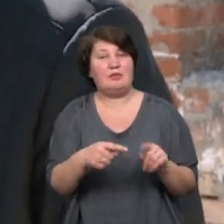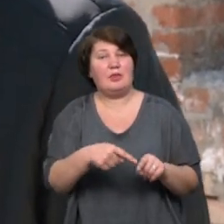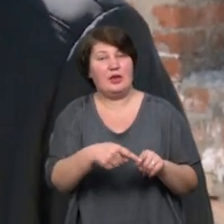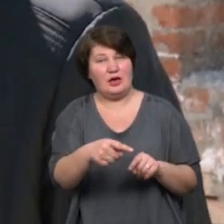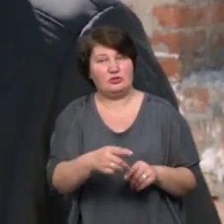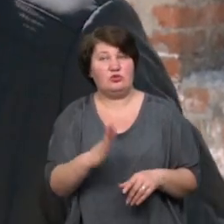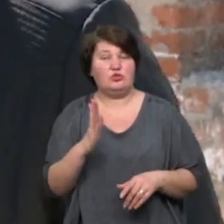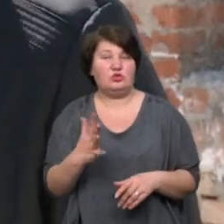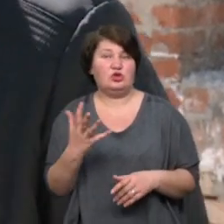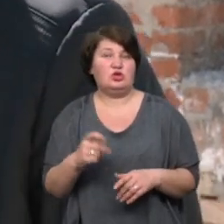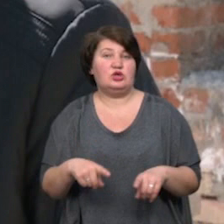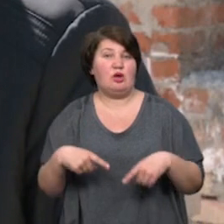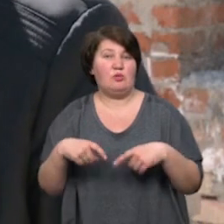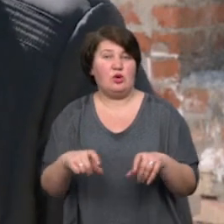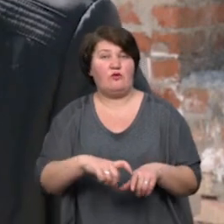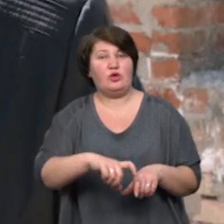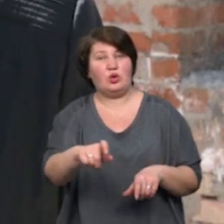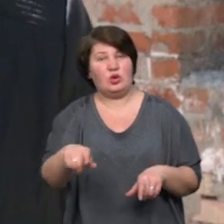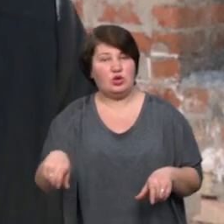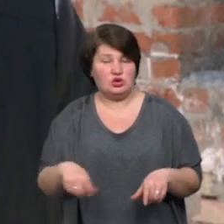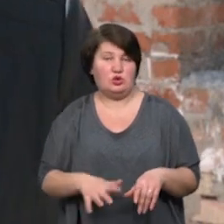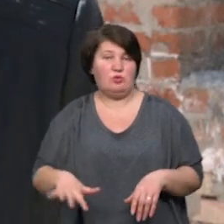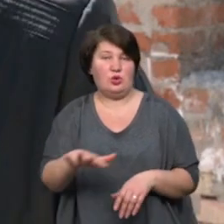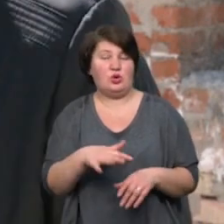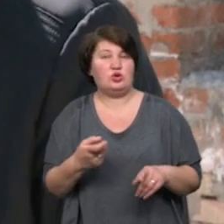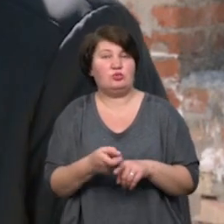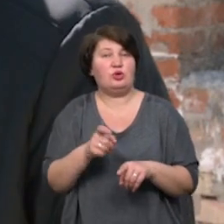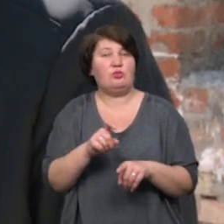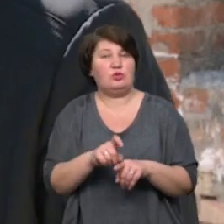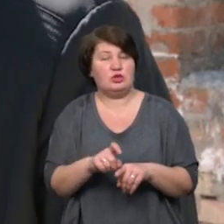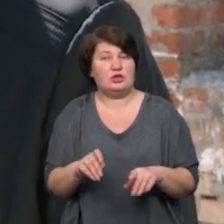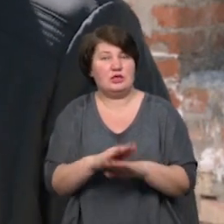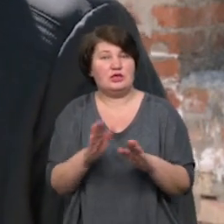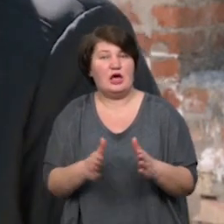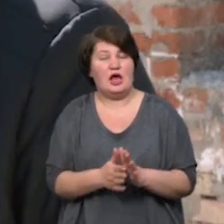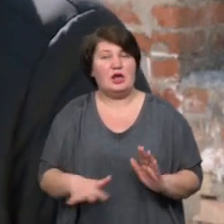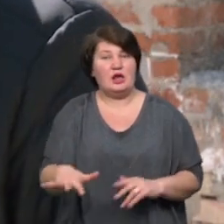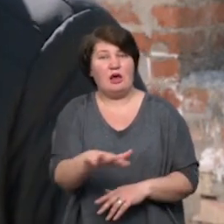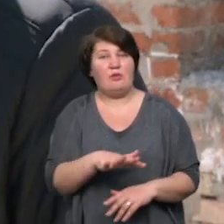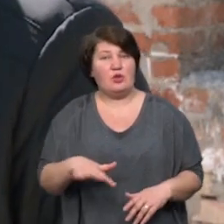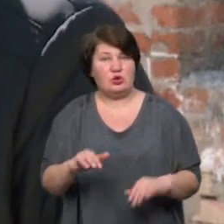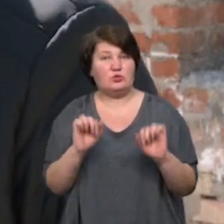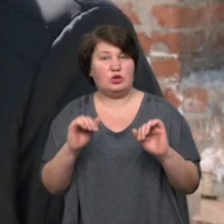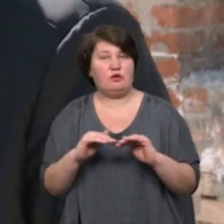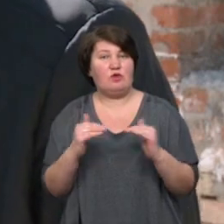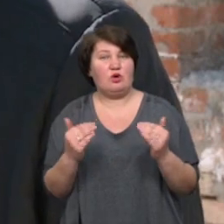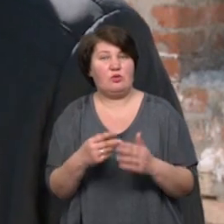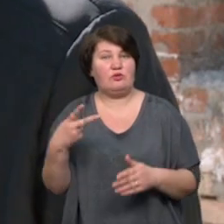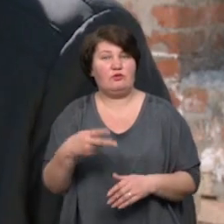бігові доріжки, тобто площа набагато більша. І загальна площа цілого спортивного комплексу – 2000